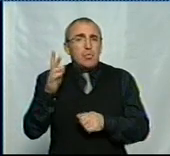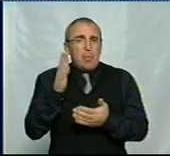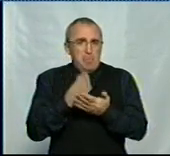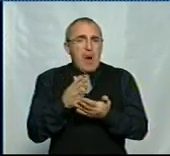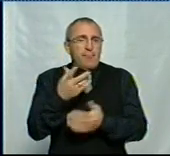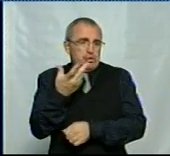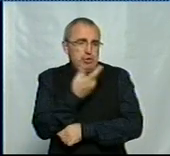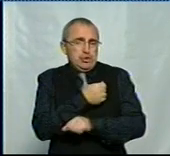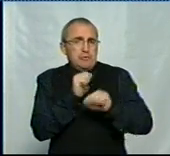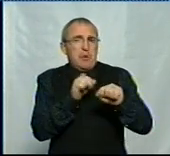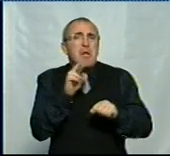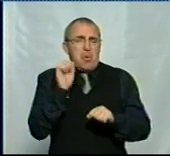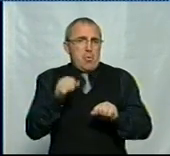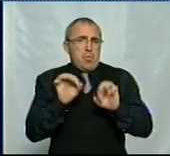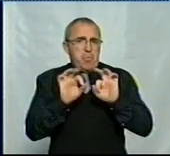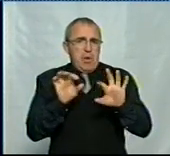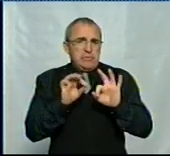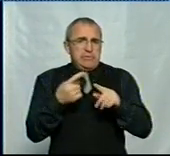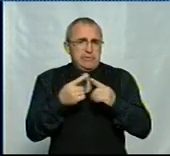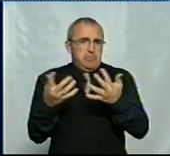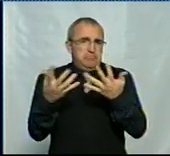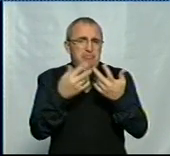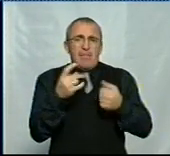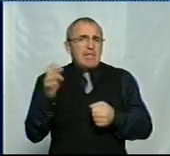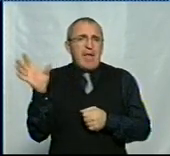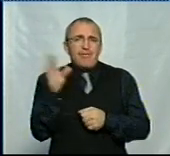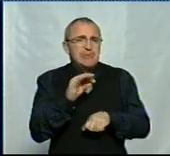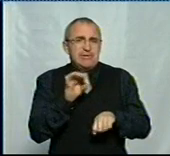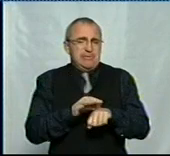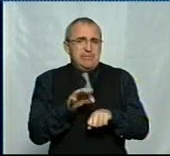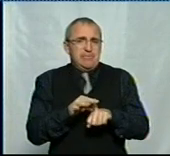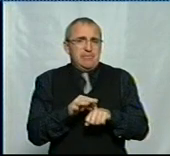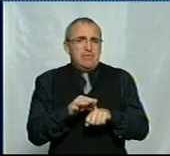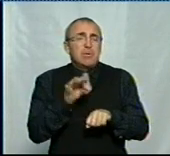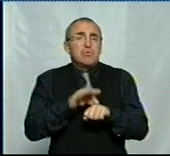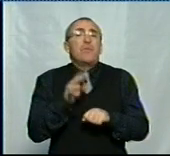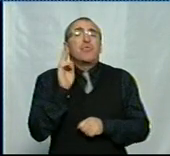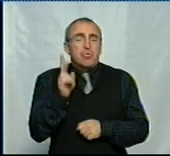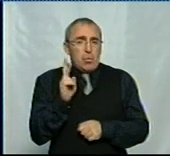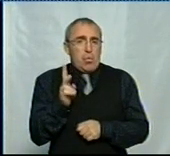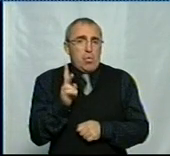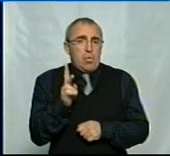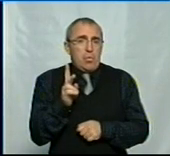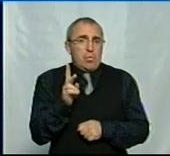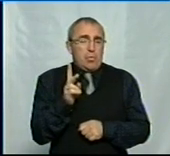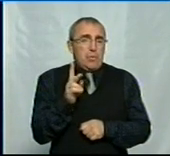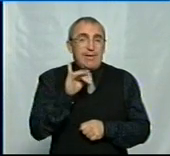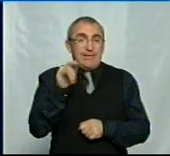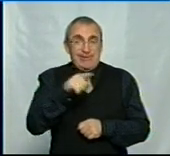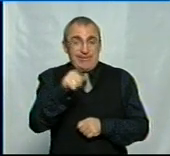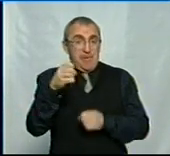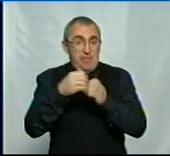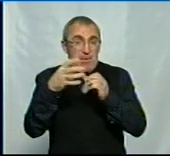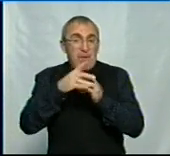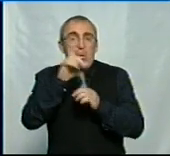щеплення. Як можна пояснити цей факт? Що не всі захворіли в такому. Захворіли хто? От із тих 15